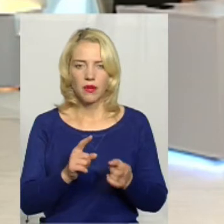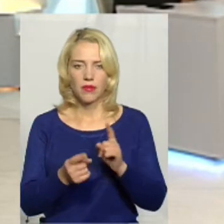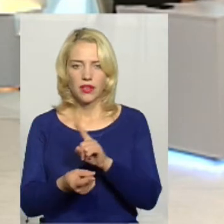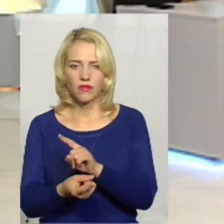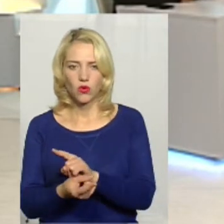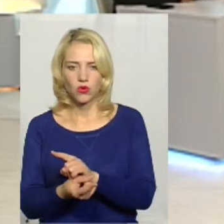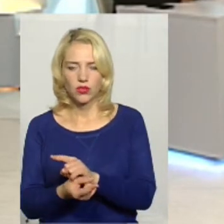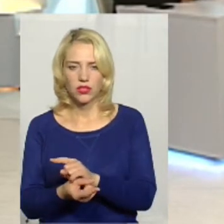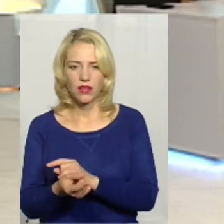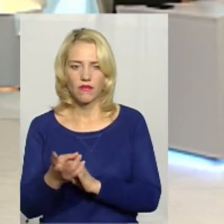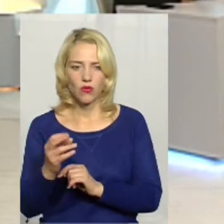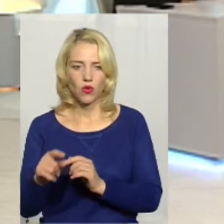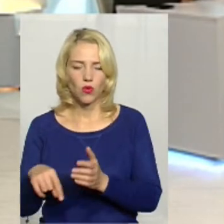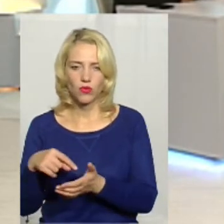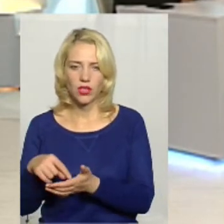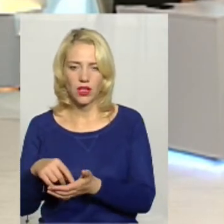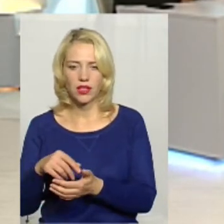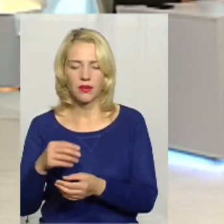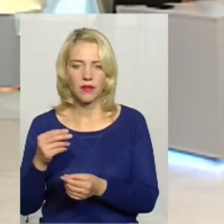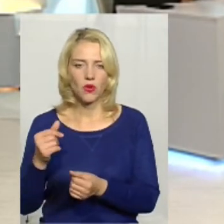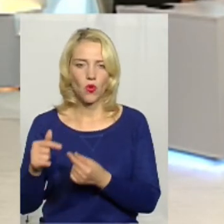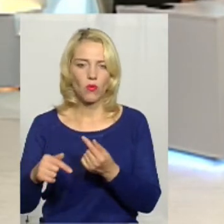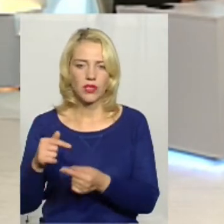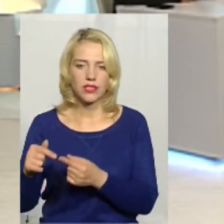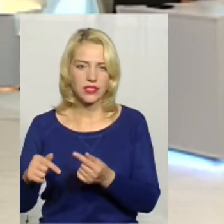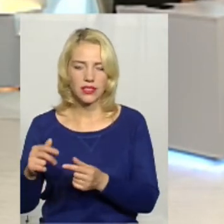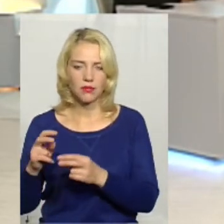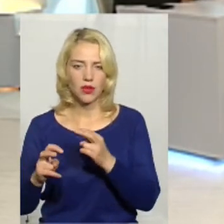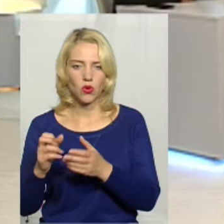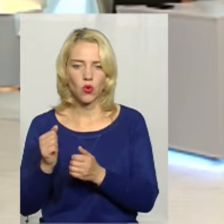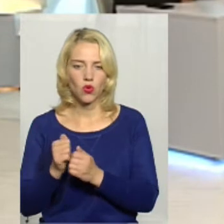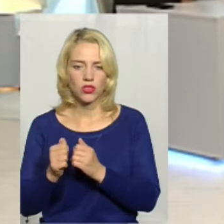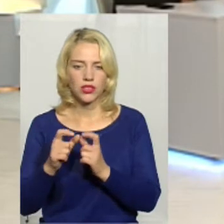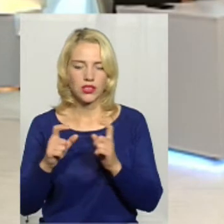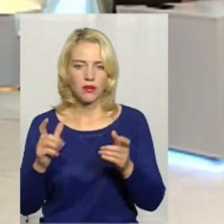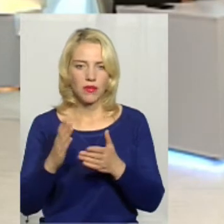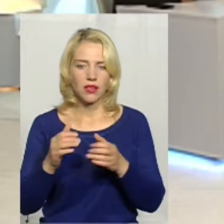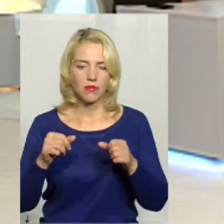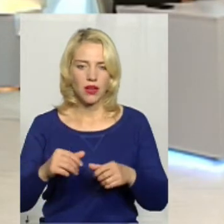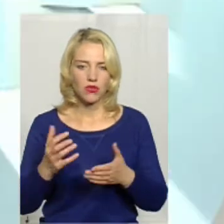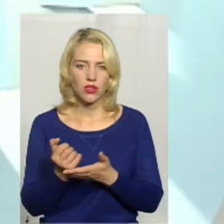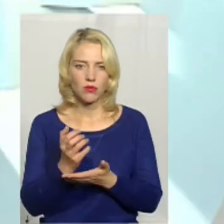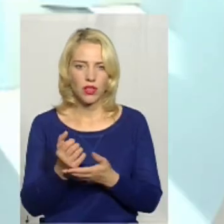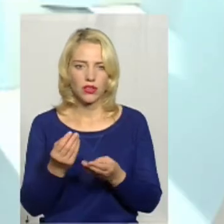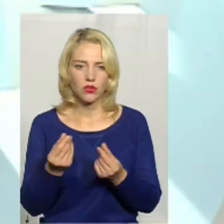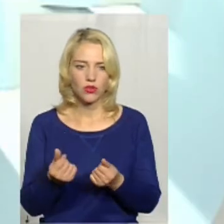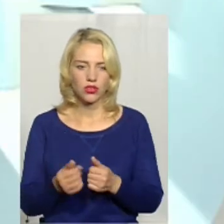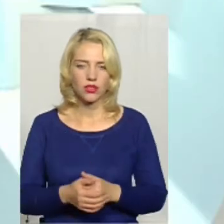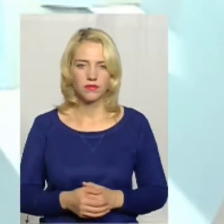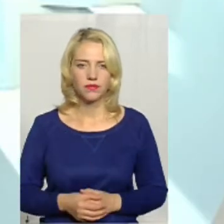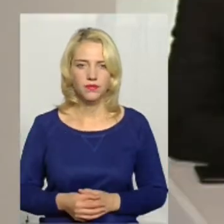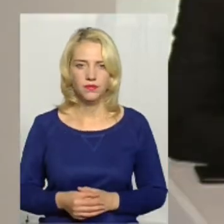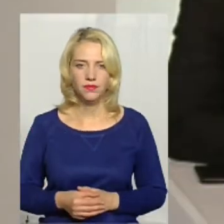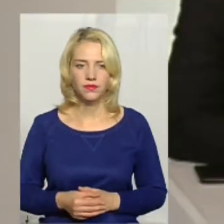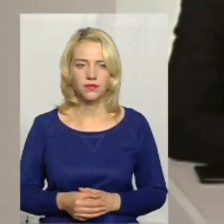перетворюються в комунальні некомерційні підприємства, кожен заклад буде мати право заробляти кошти. Ось, я